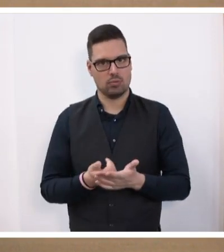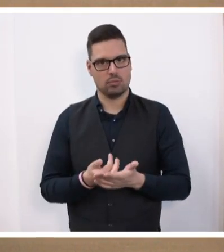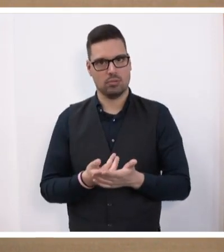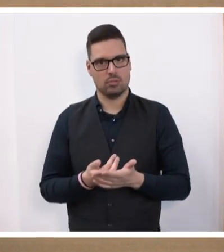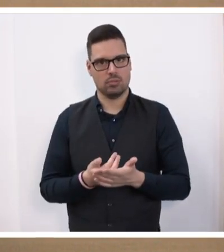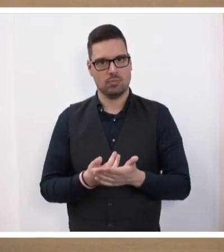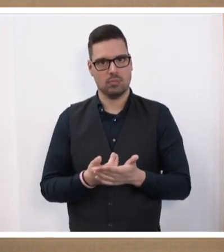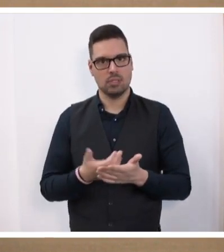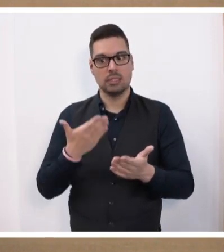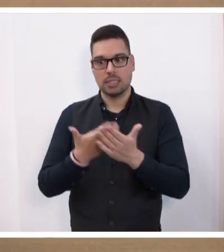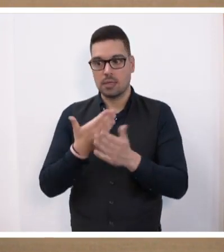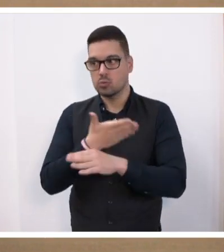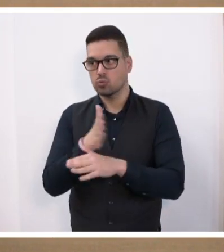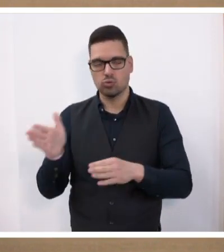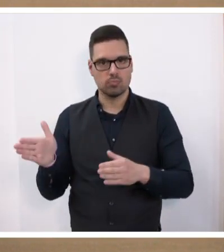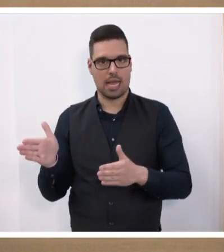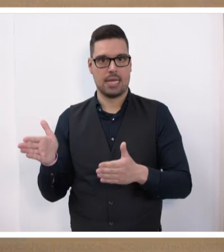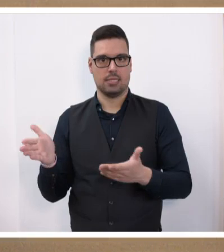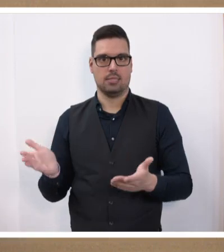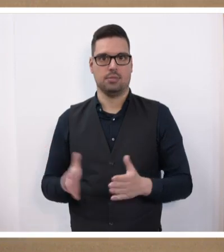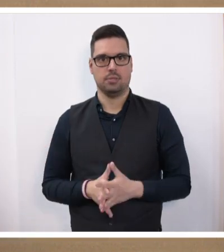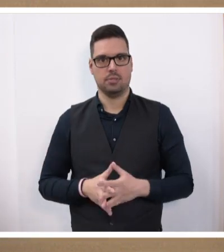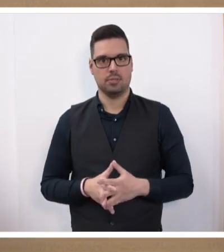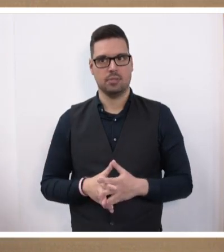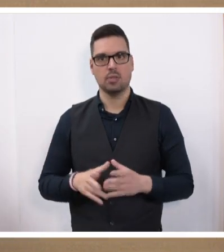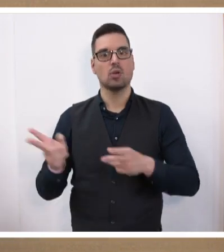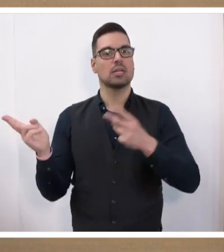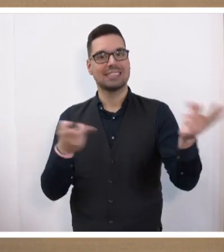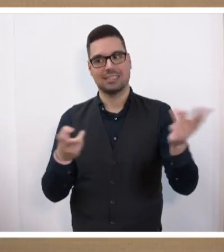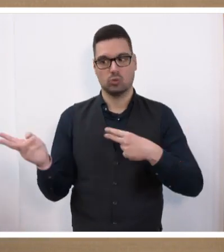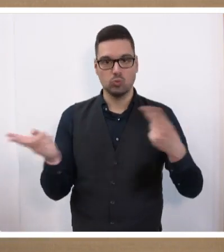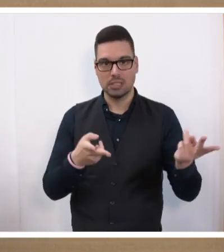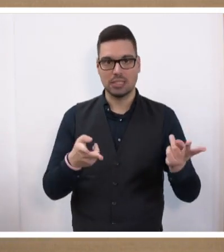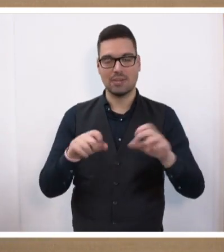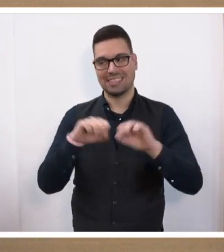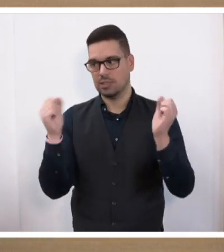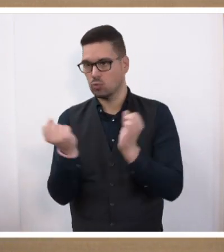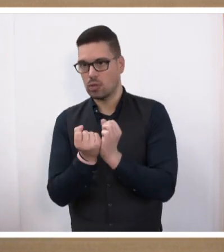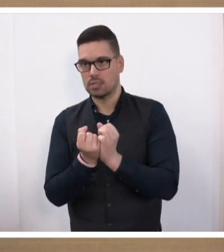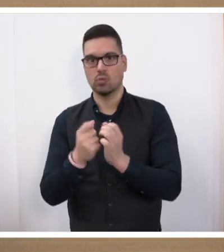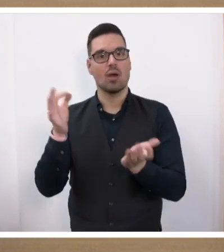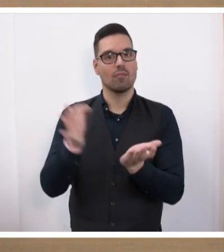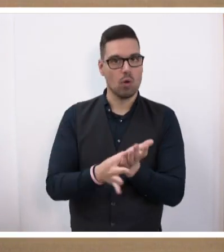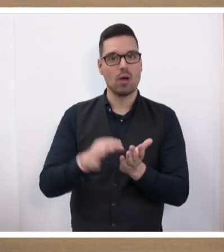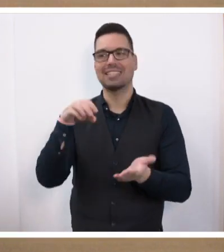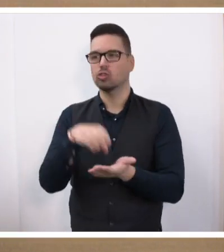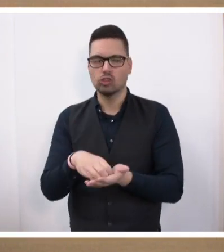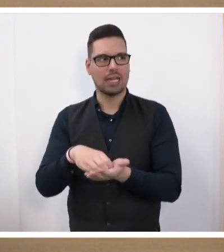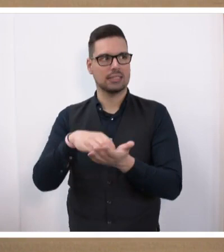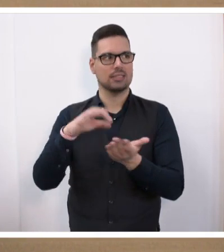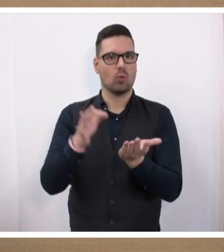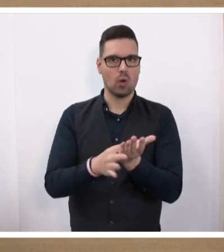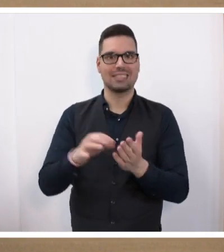dann gemacht hat. Auch hier war es zu spät. Lage Zulieferer, Lage vor Ort in der Stadt, im Ort, in der Region.